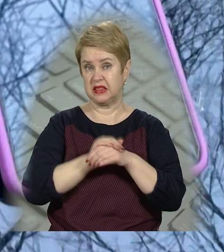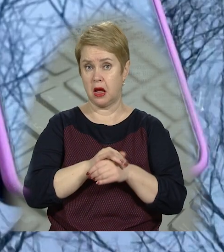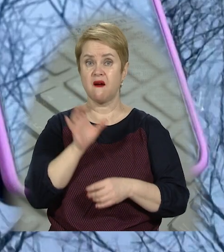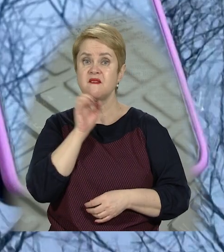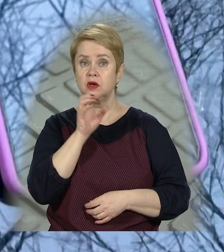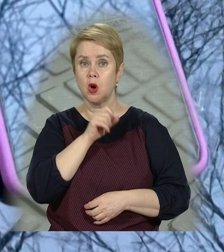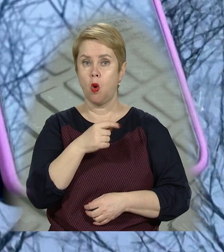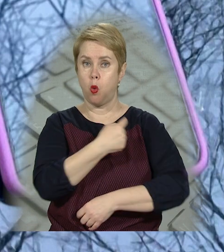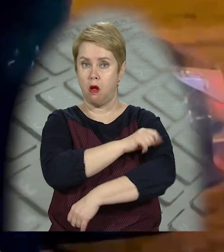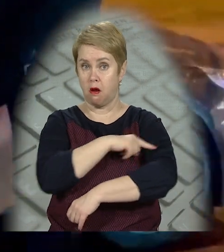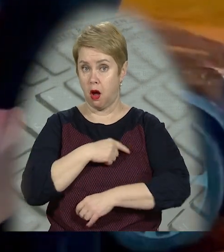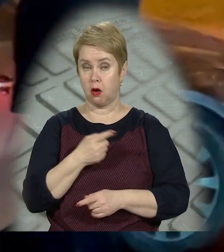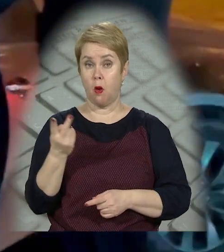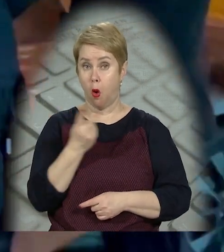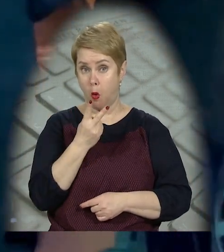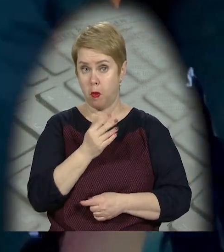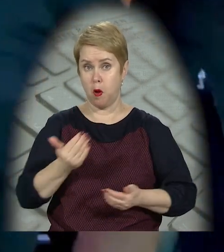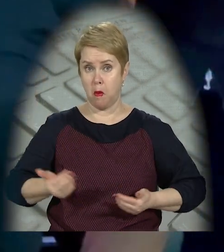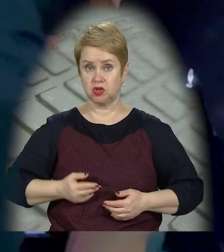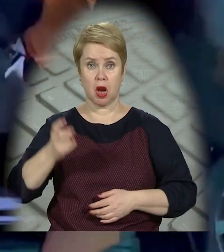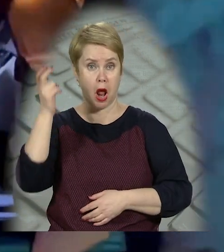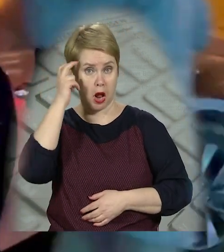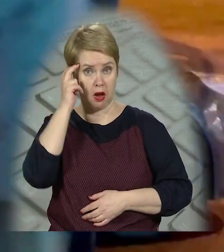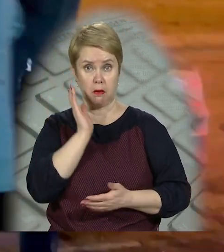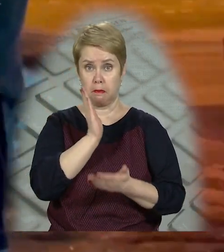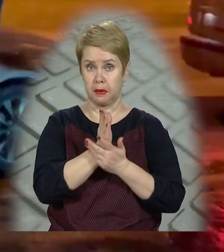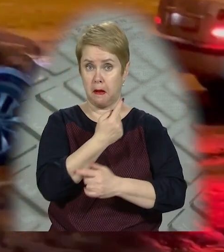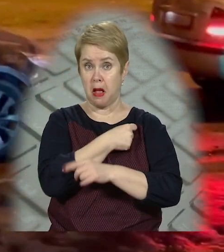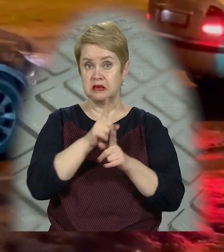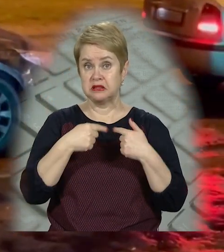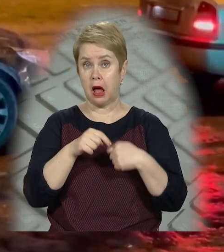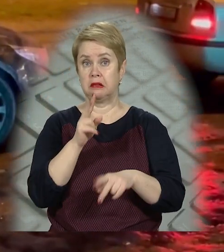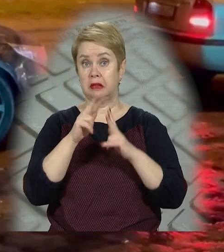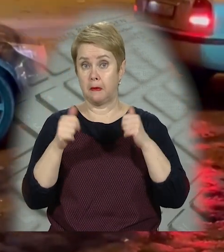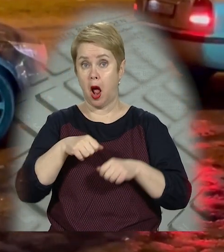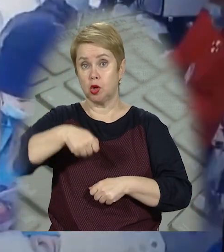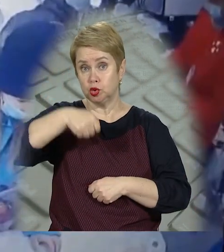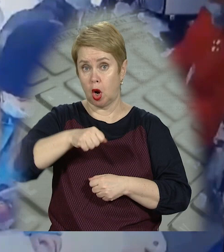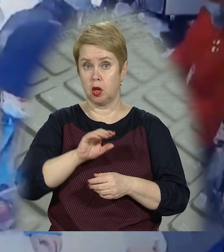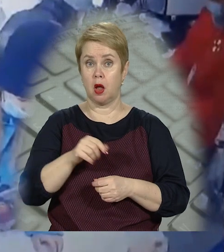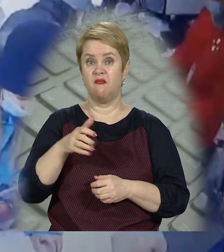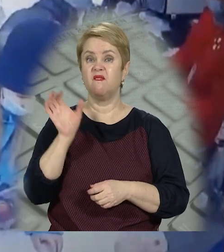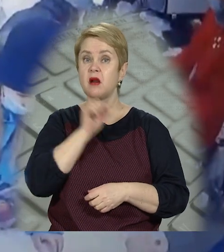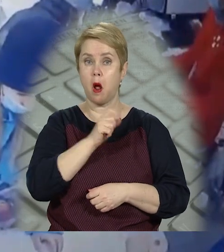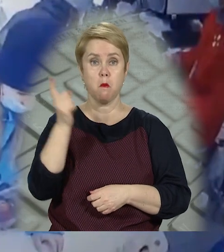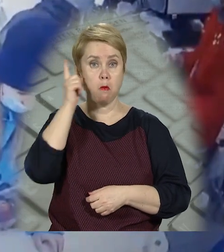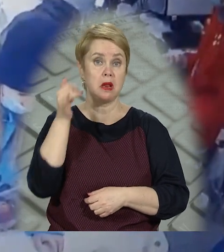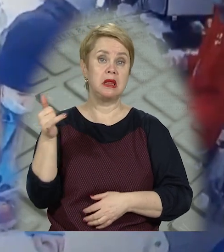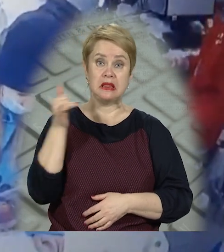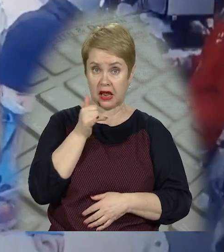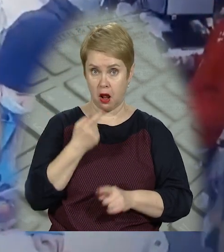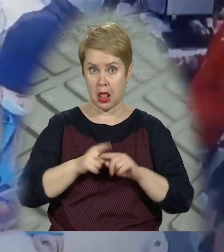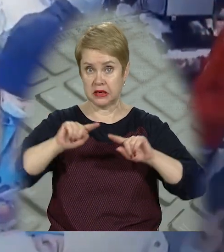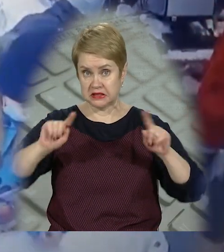серію крадіжок у лікарнях. Обидвої мешканці Києва курсували медзакладами Дніпра, де з кишень громадян викрадали мобільні телефони.